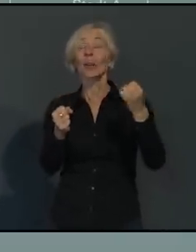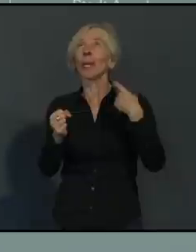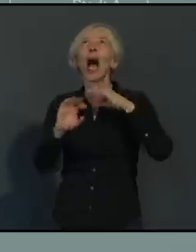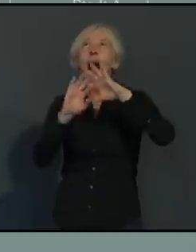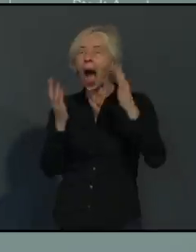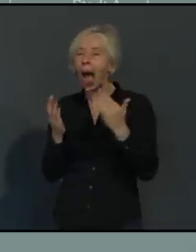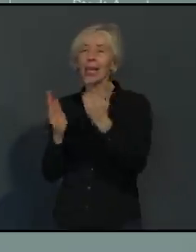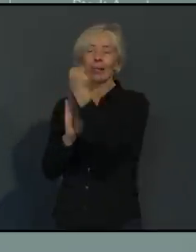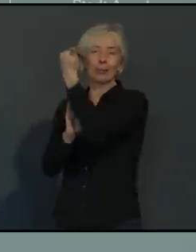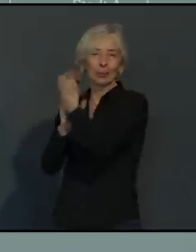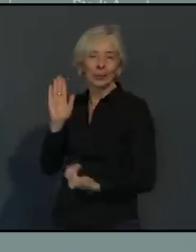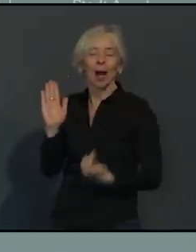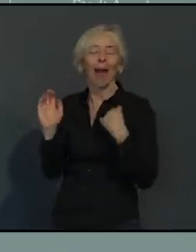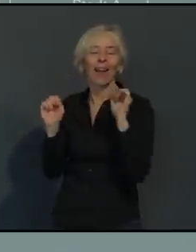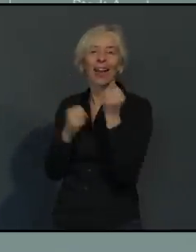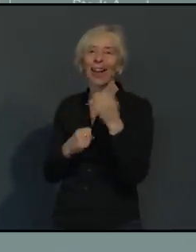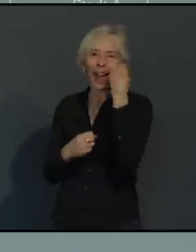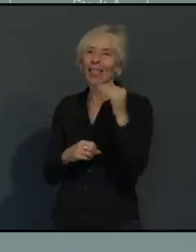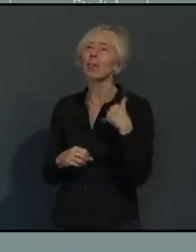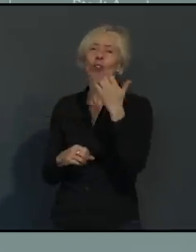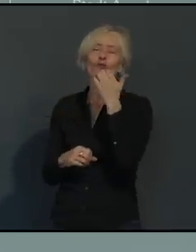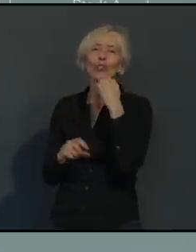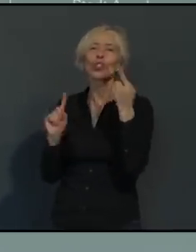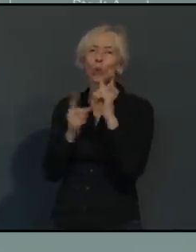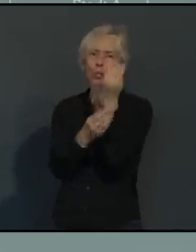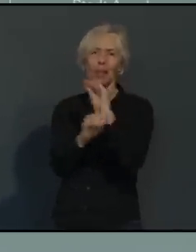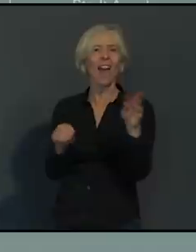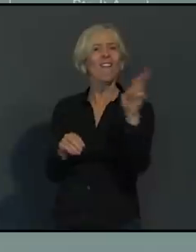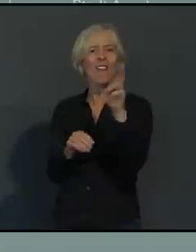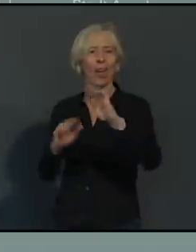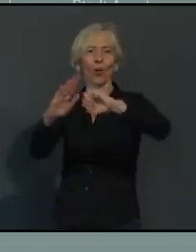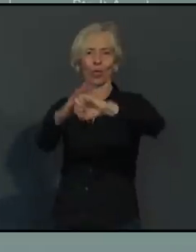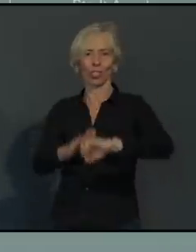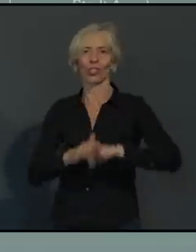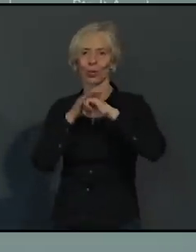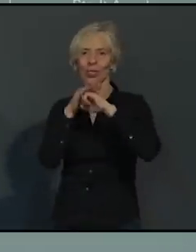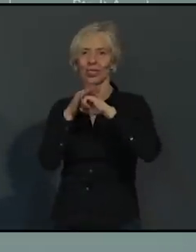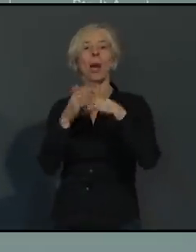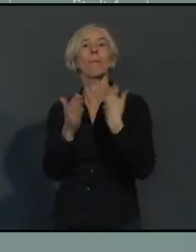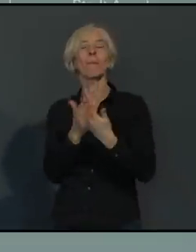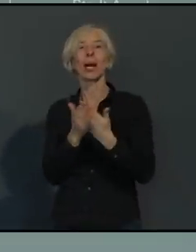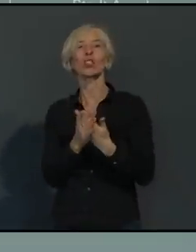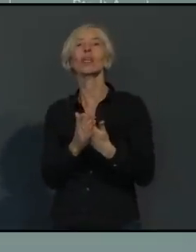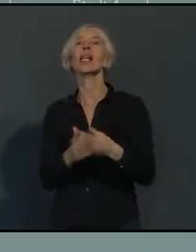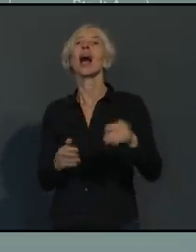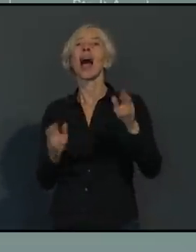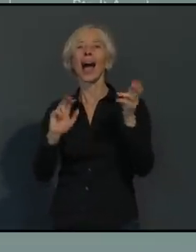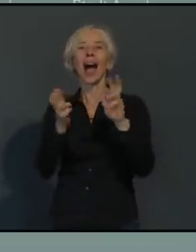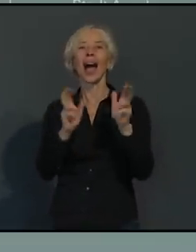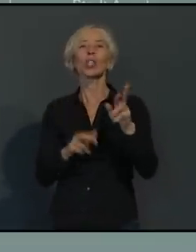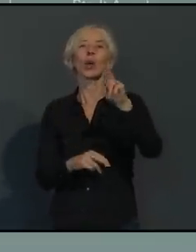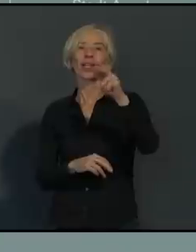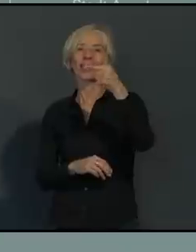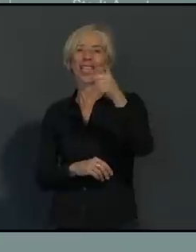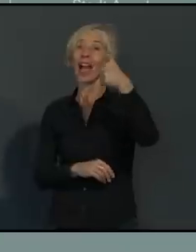Entschuldigung, aber ich hoffe, dass ich die meisten jetzt kurz nennen kann. Danke zum Beispiel an Hitradio RT1 für die Plattform RT1 mal zum